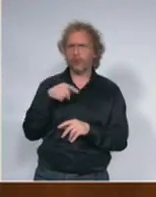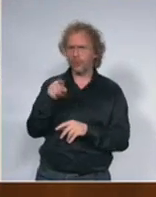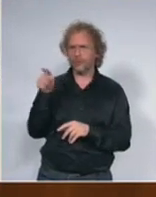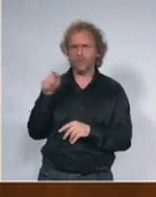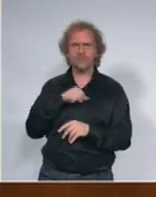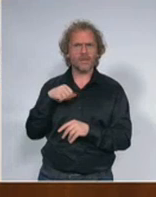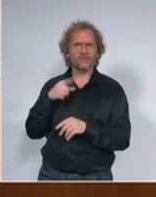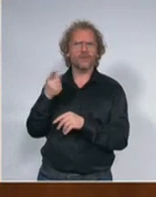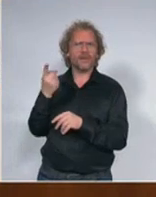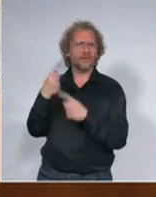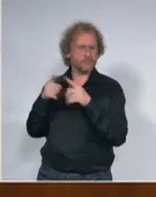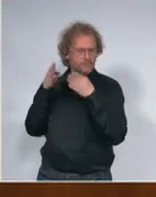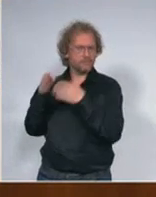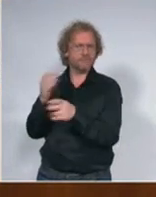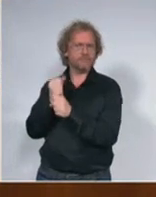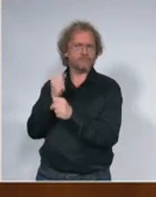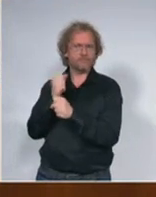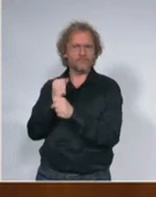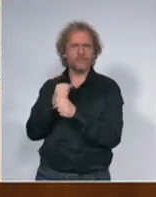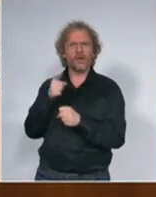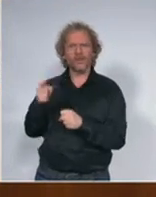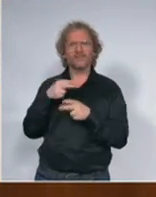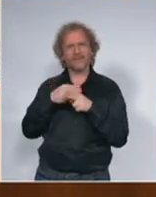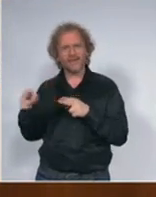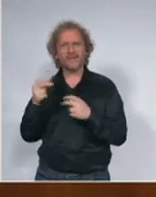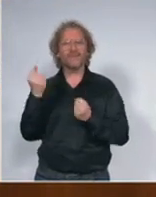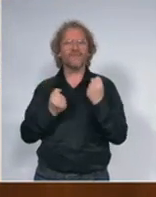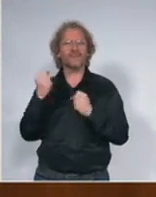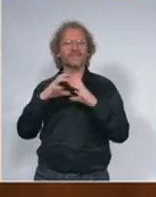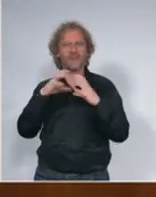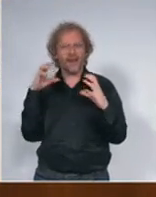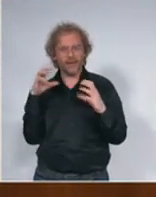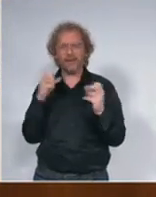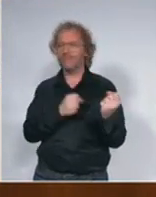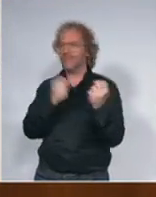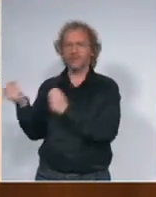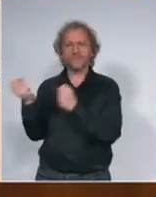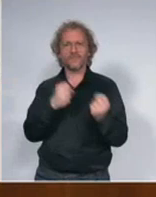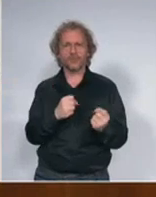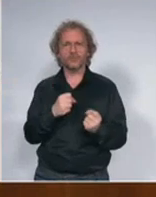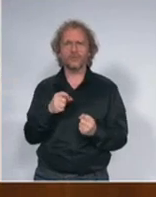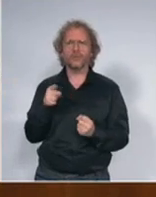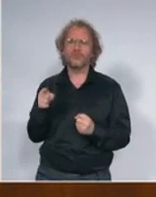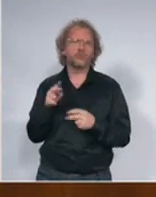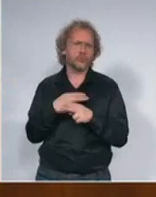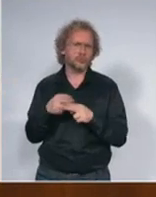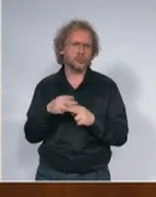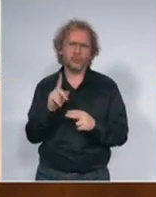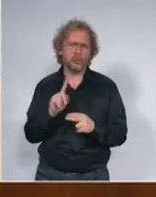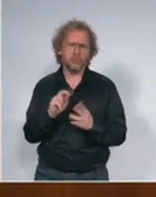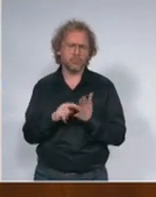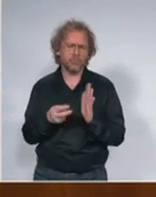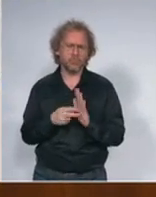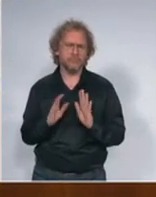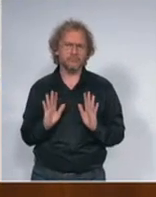sanitetska vozila koja voze te pacijente tako da to će se rešiti nikakav problem ali to su